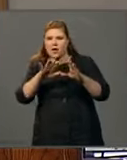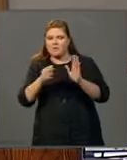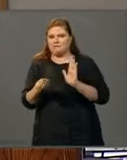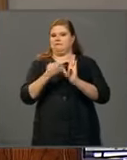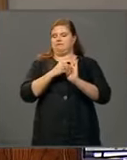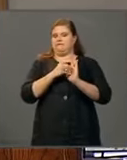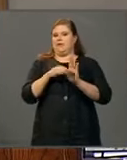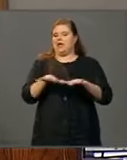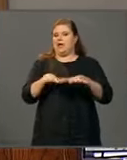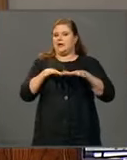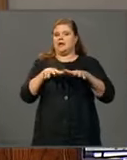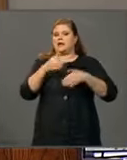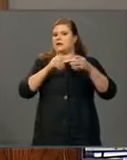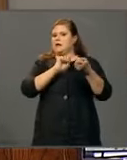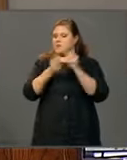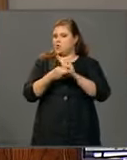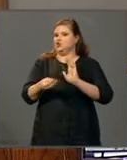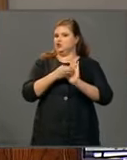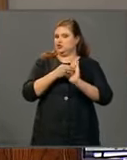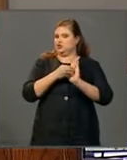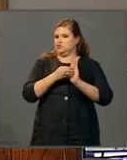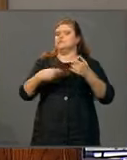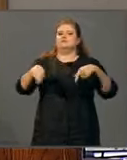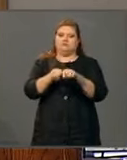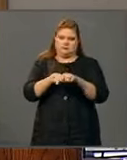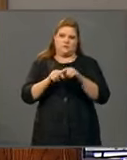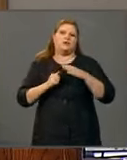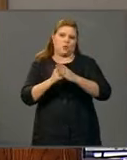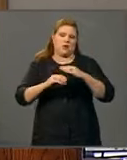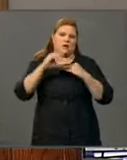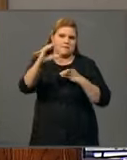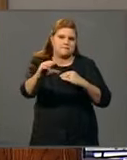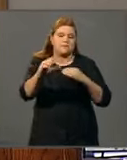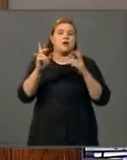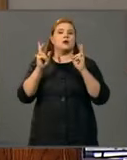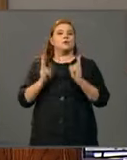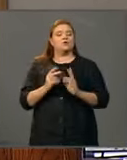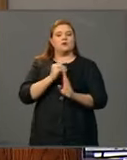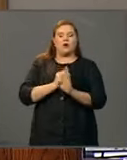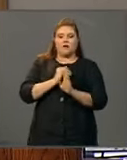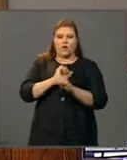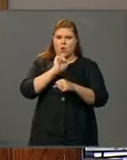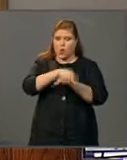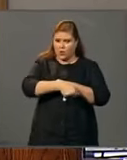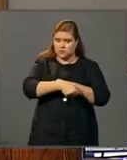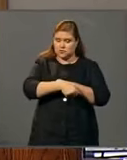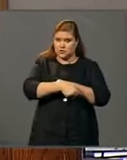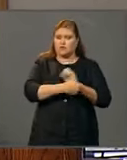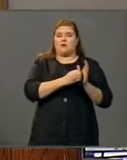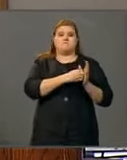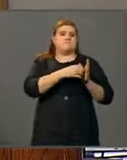rakennemuutoksen alueeksi. 9. Hallitu arvion mukaan konkurssi aiheuttaneet välittömästi